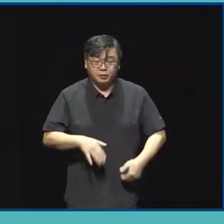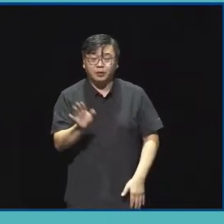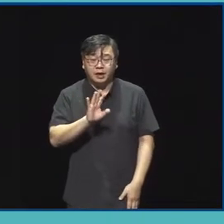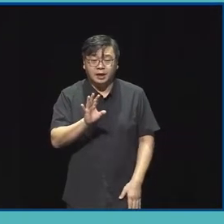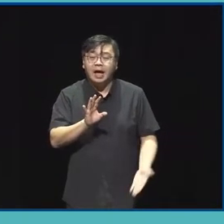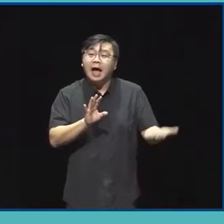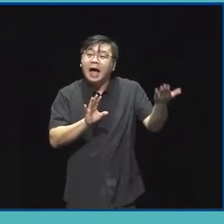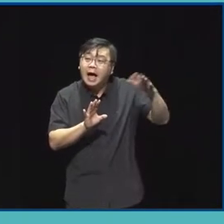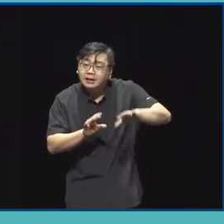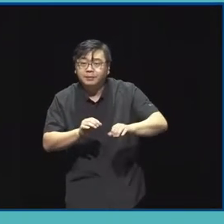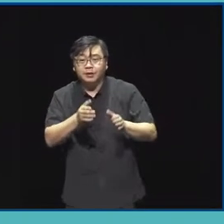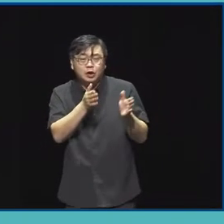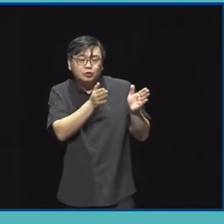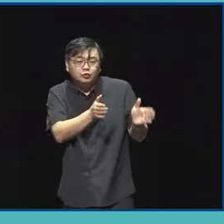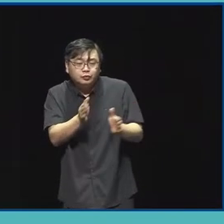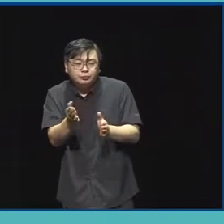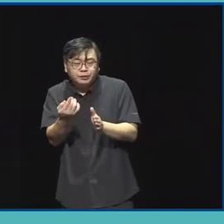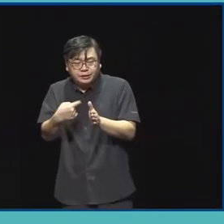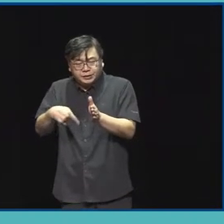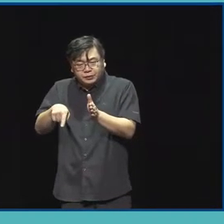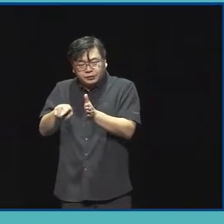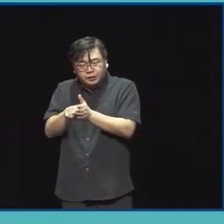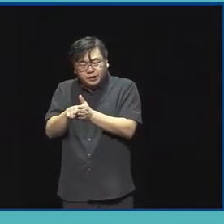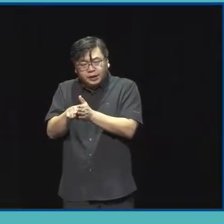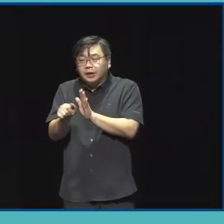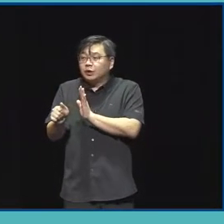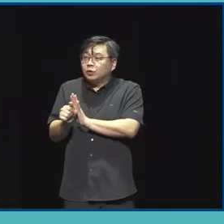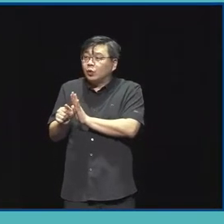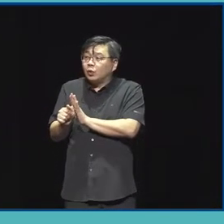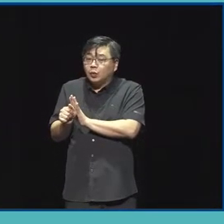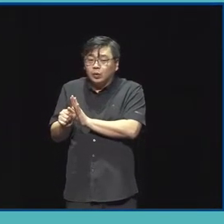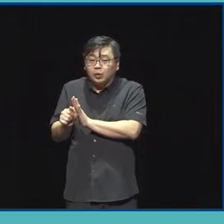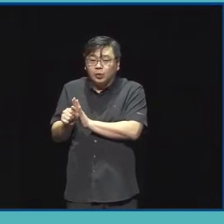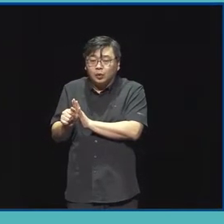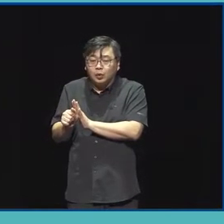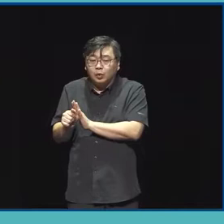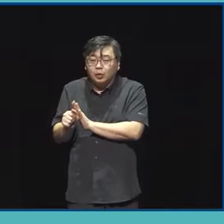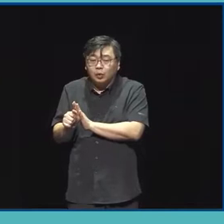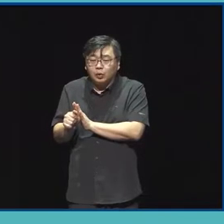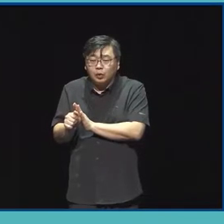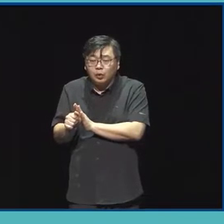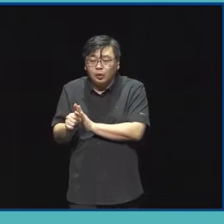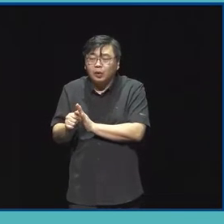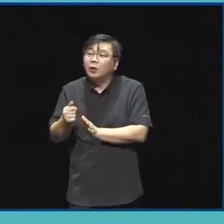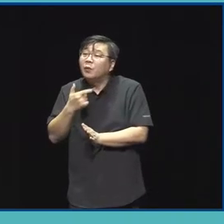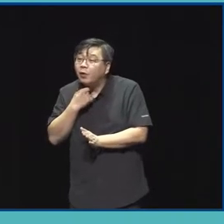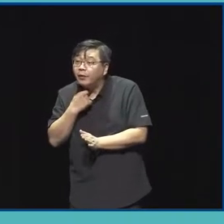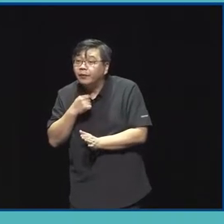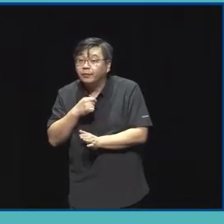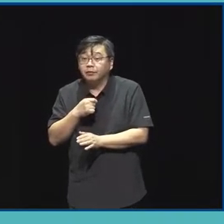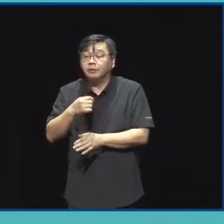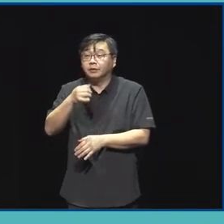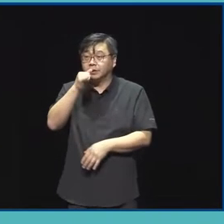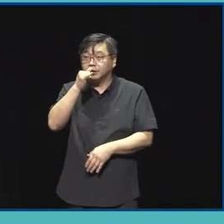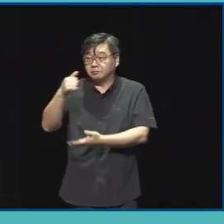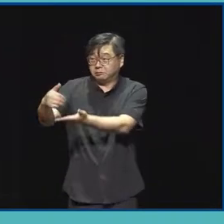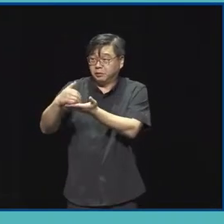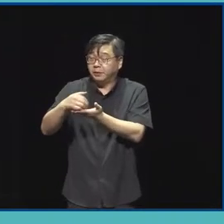준비를 위한 예술 현장에 필요한 기획에 대한 지원이 필요하다는 현장의 의견을 반영했던 것이고요